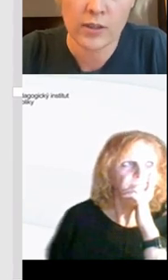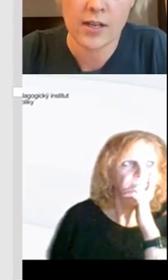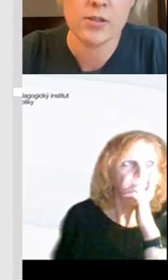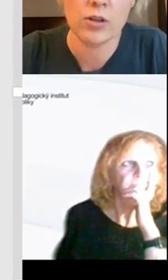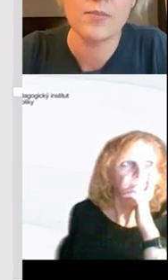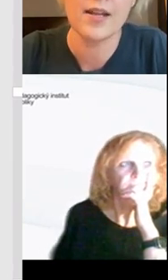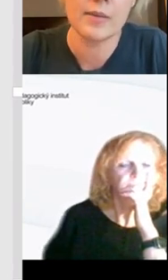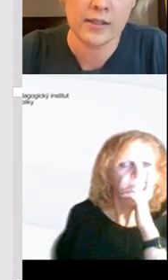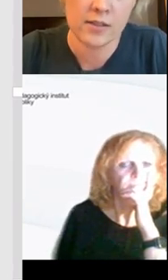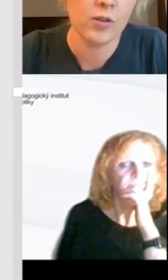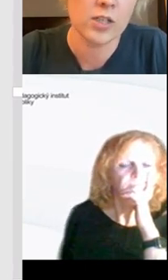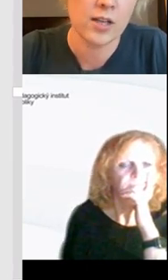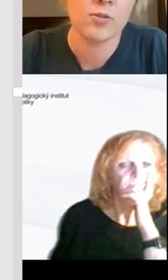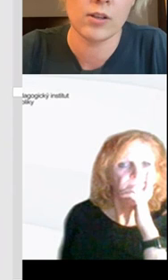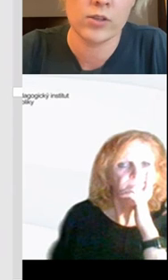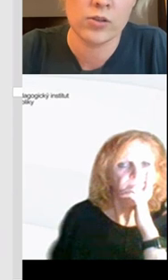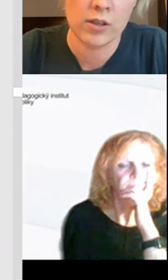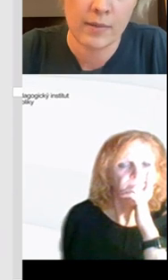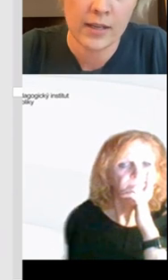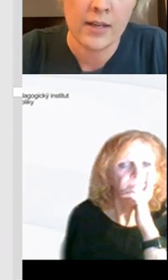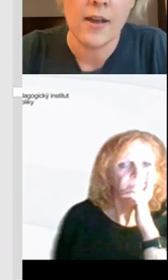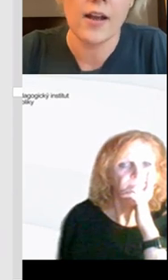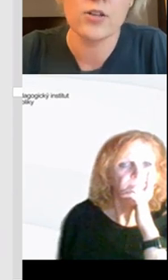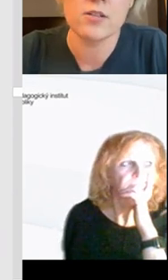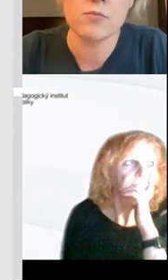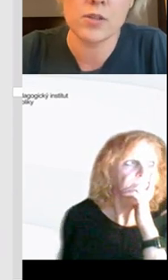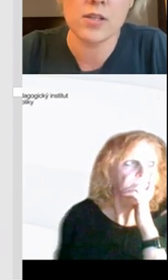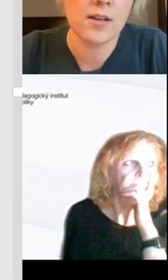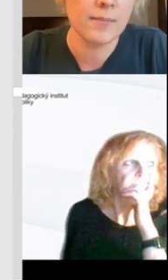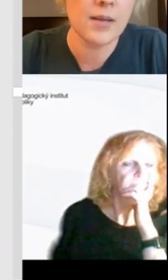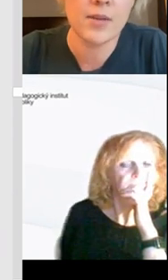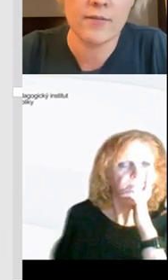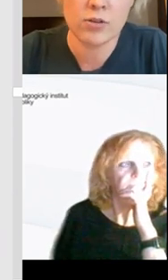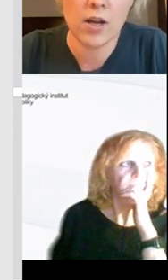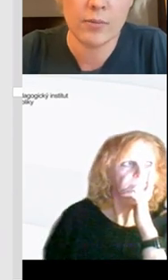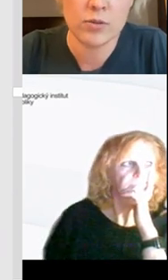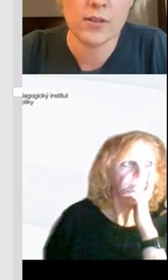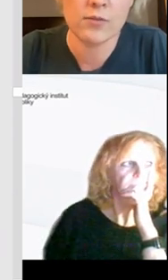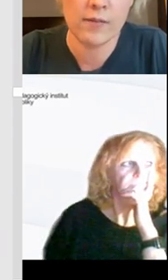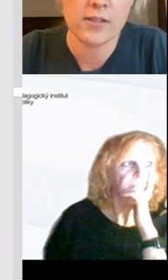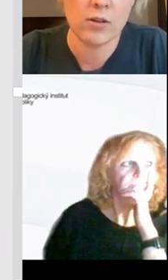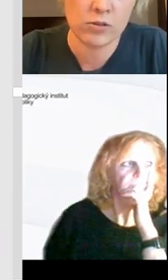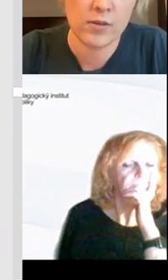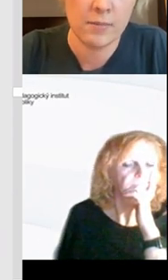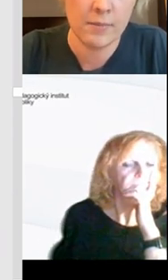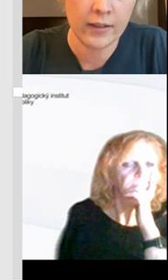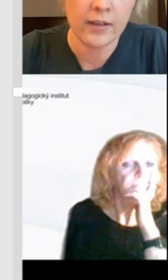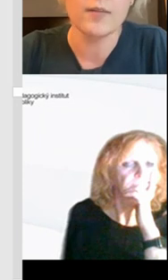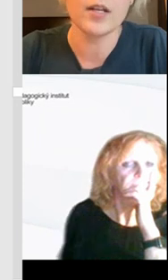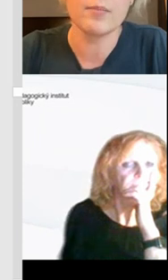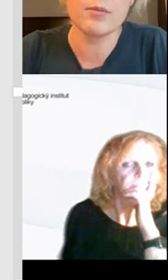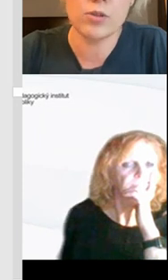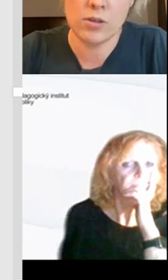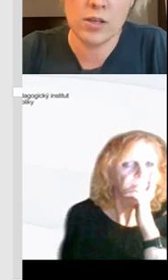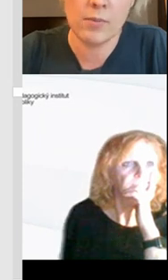tomu, jak to teďka by školy měly mít nastaveno, neříkám, že to tak všechny školy mají, ale žáci v podstatě by neměli ve školách používat svoje vlastní osobní e